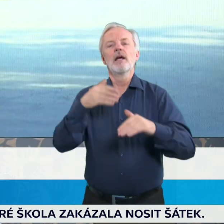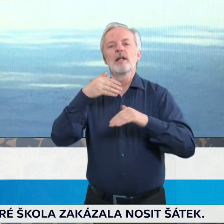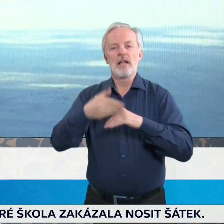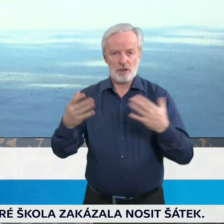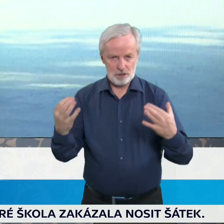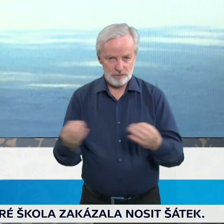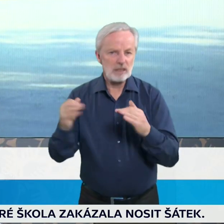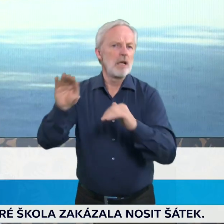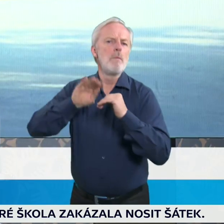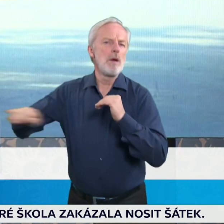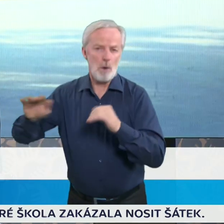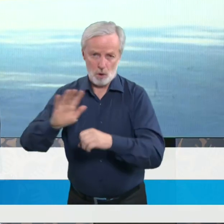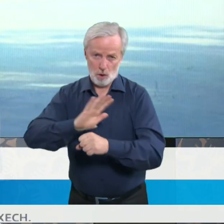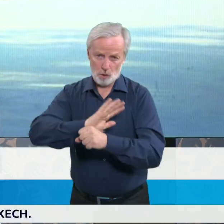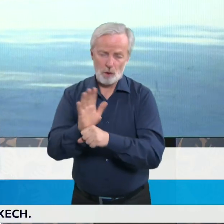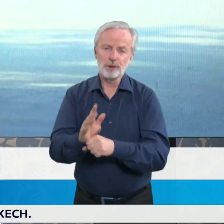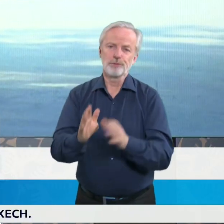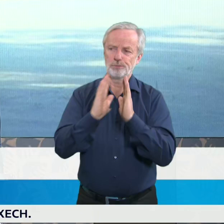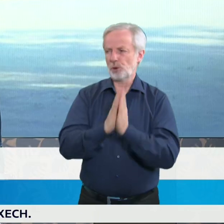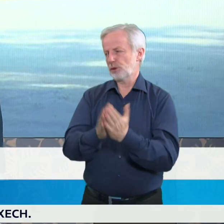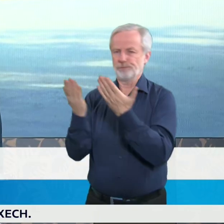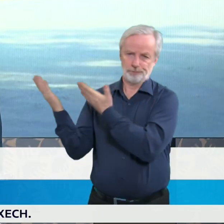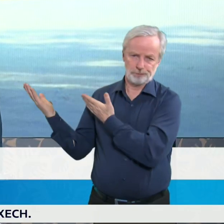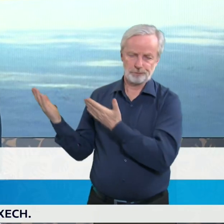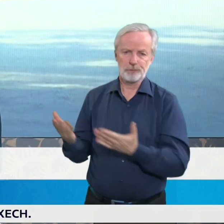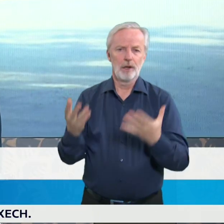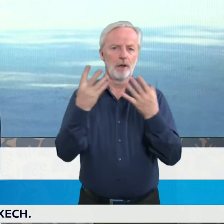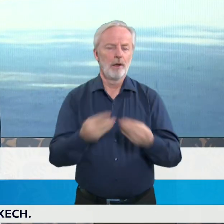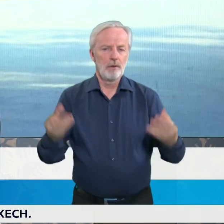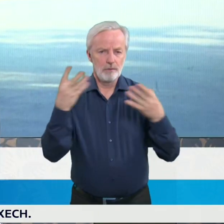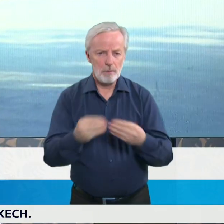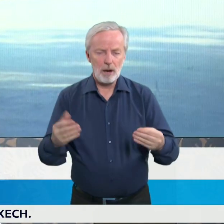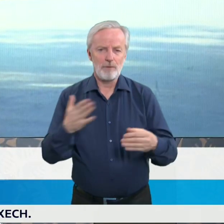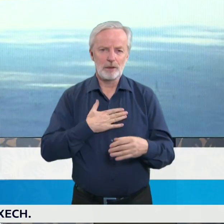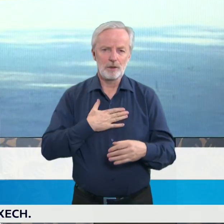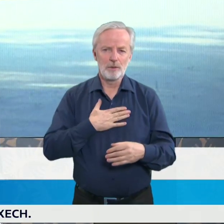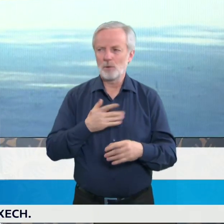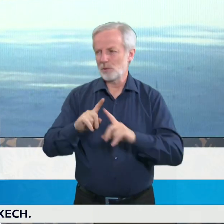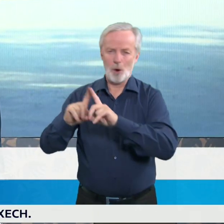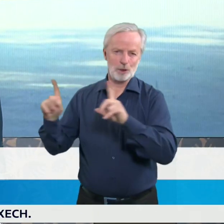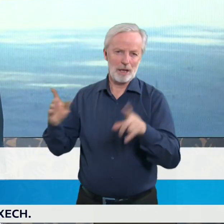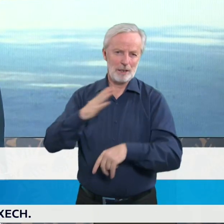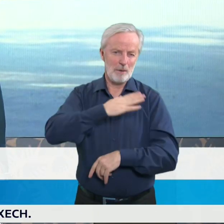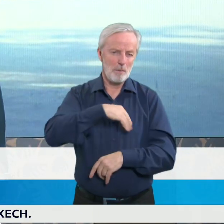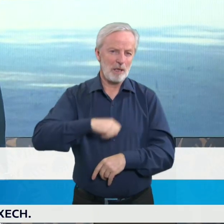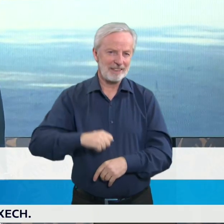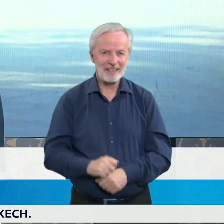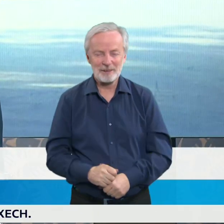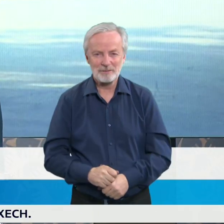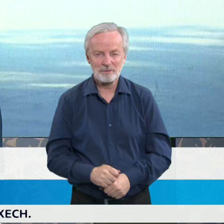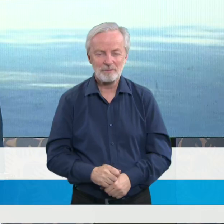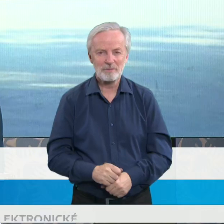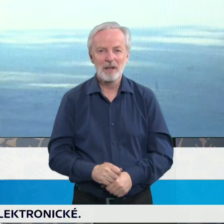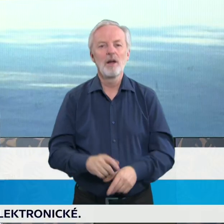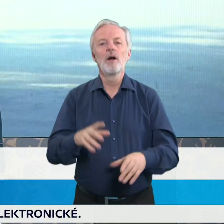agendy, tak to už nechám na svých kolezích, kteří stojí vedle mě, aby je blíže přiblížili. Velká část